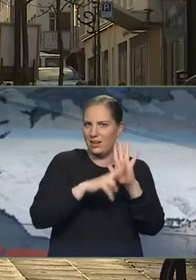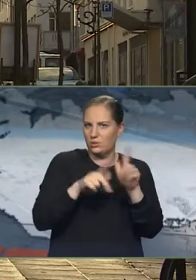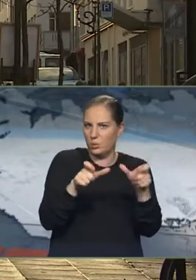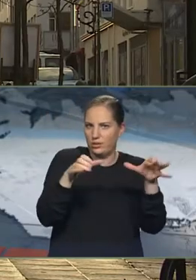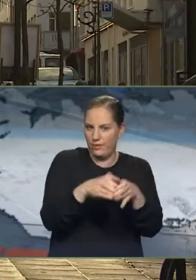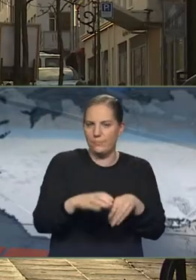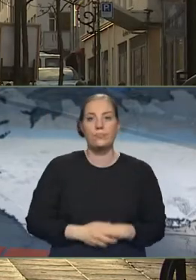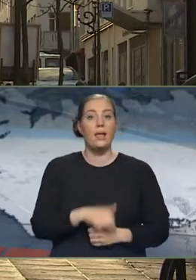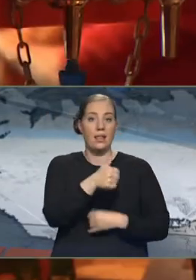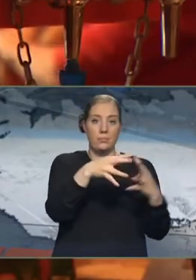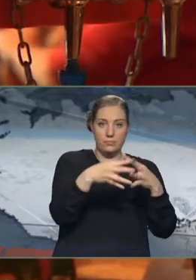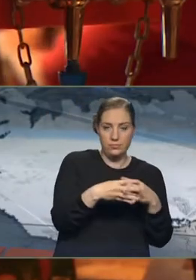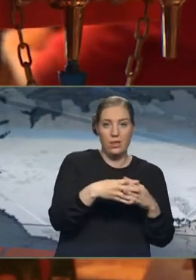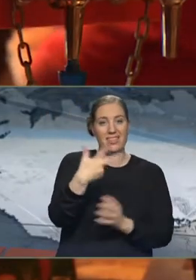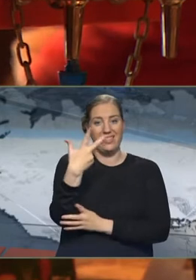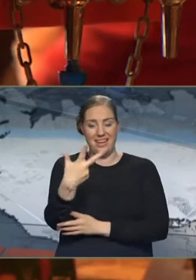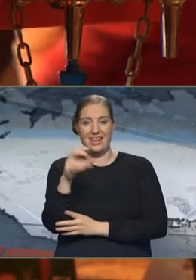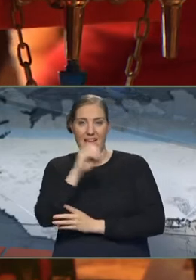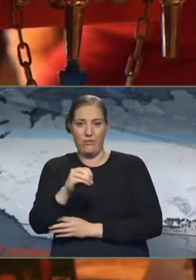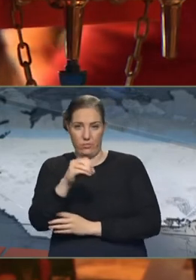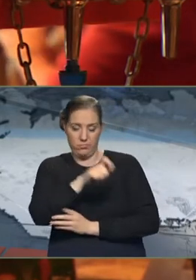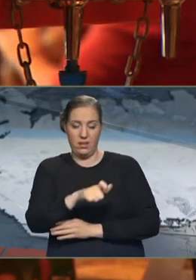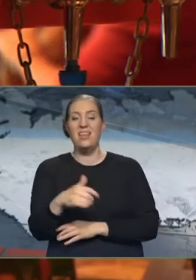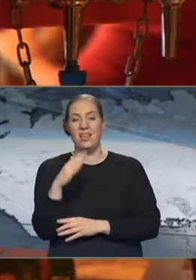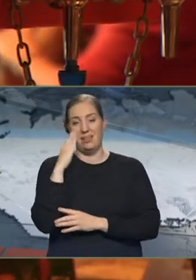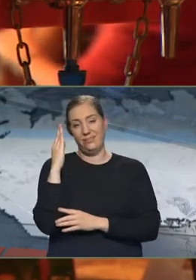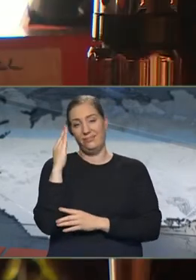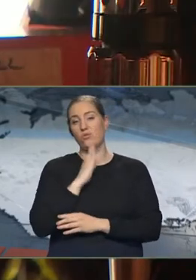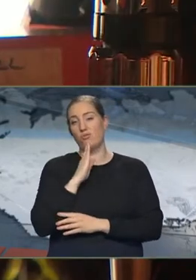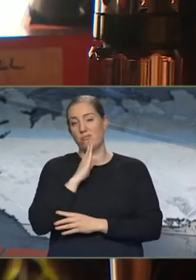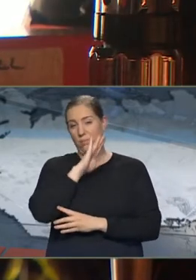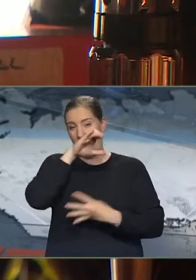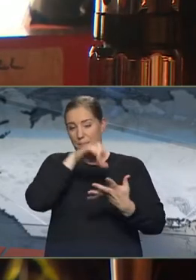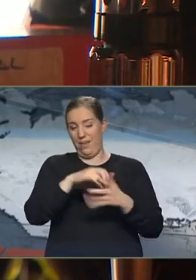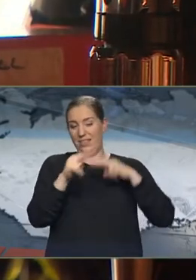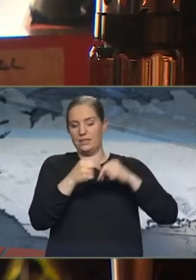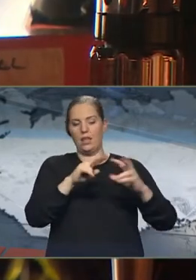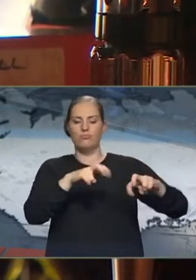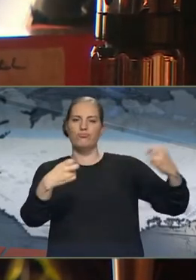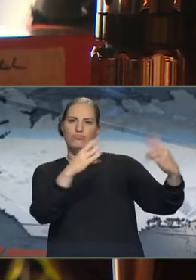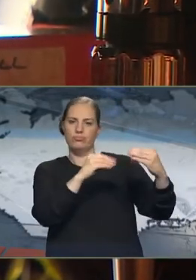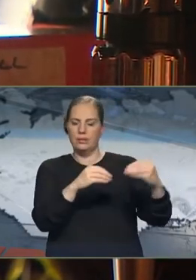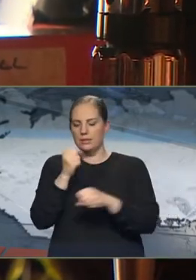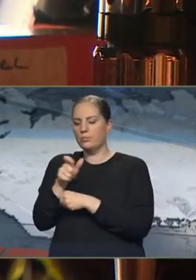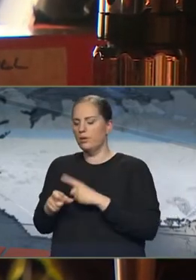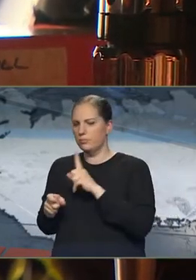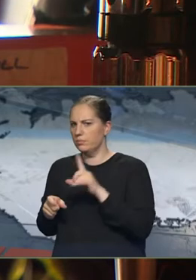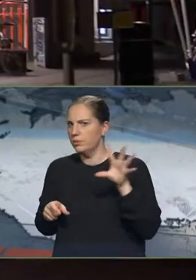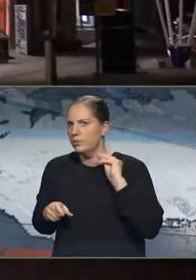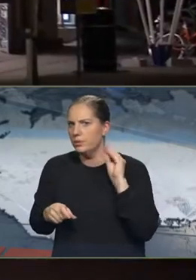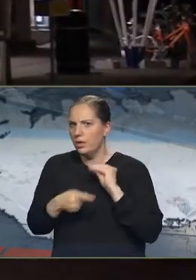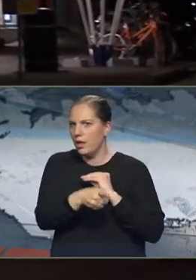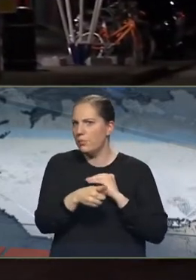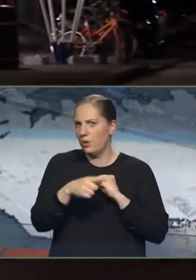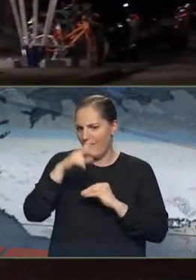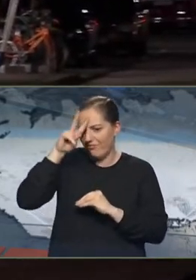Eitt bandaríkja maður og þrýr evrópubúar sáttu á veitingastæðin miðbæri reykjafíkur á sunnudagskvöld. Starfsmaður hefði þá tala sín á millum að þeir hefðu sleppt